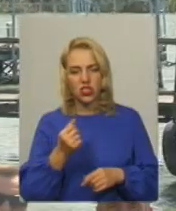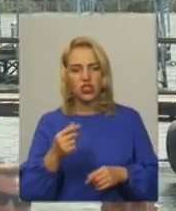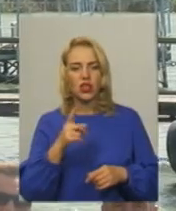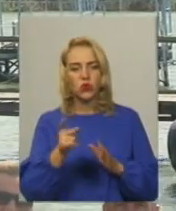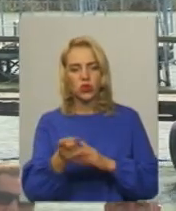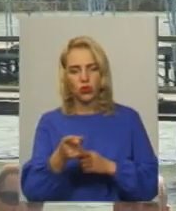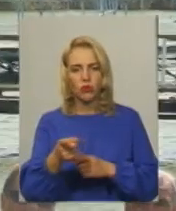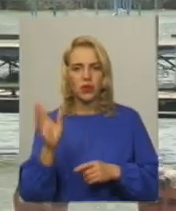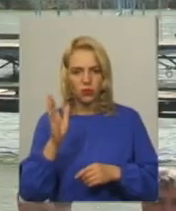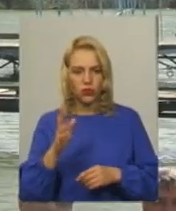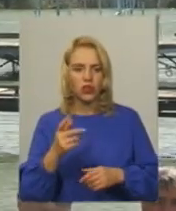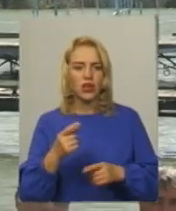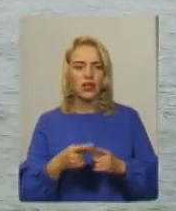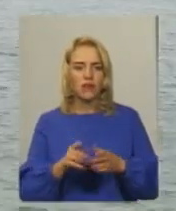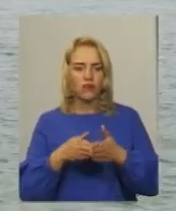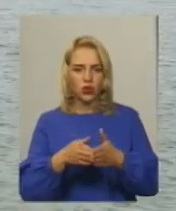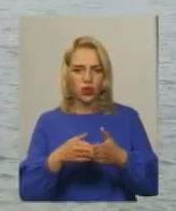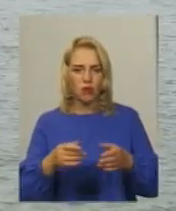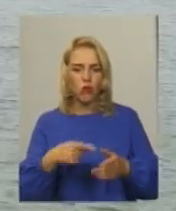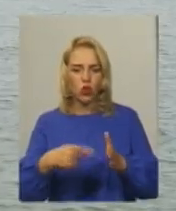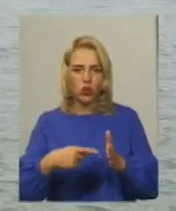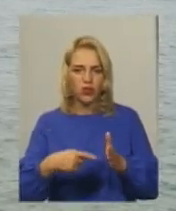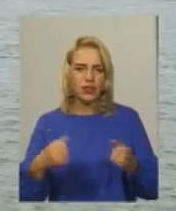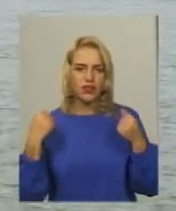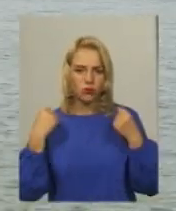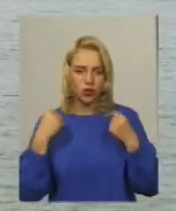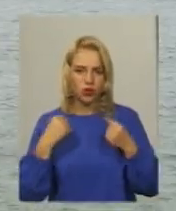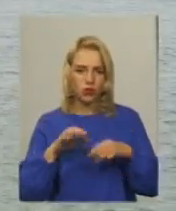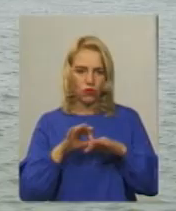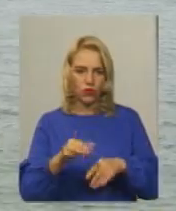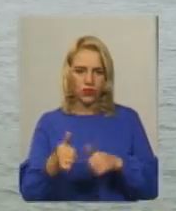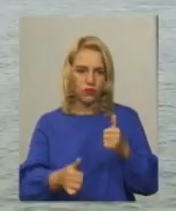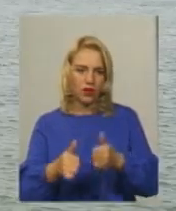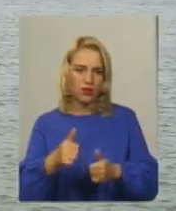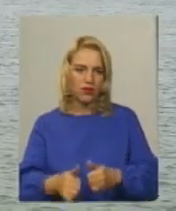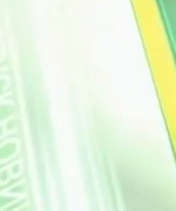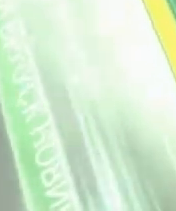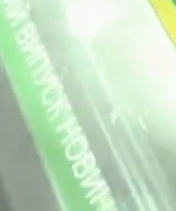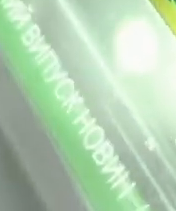водномоторного спорту Дарина Денисенко, Олександр Горішевський, новини на Суспільному, Хмельницький